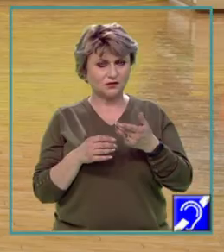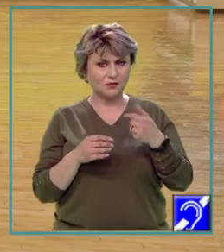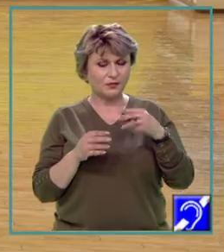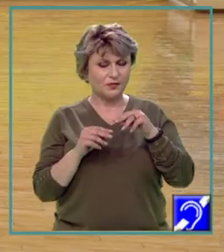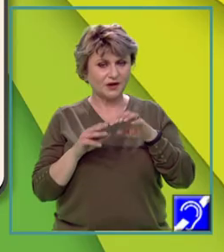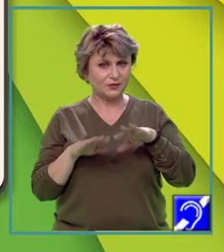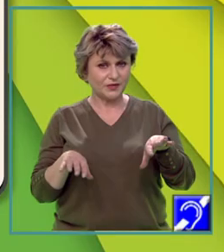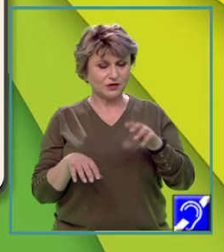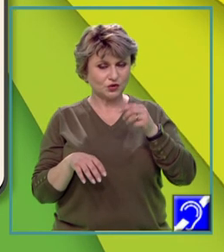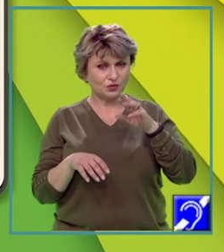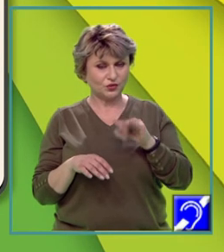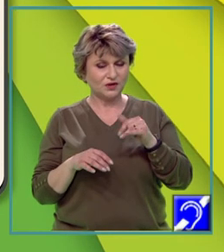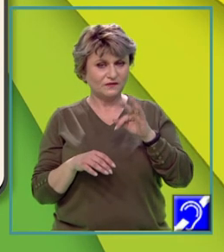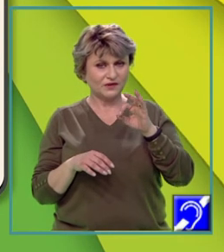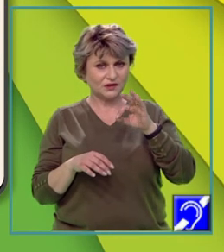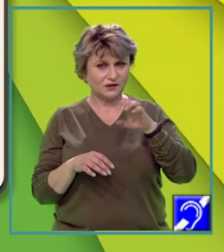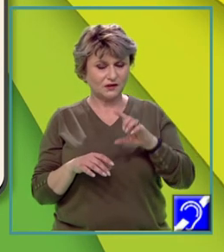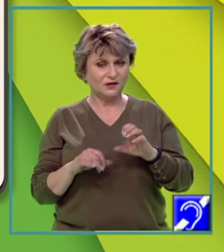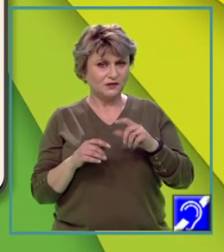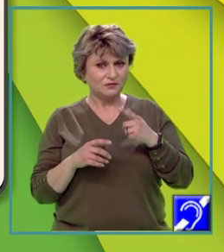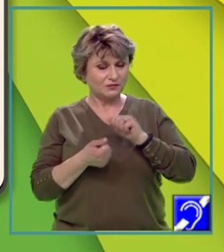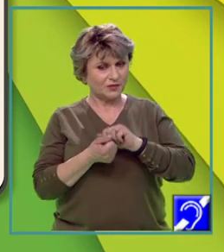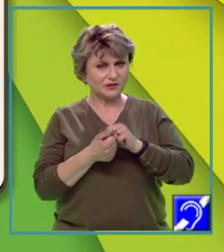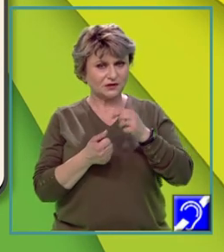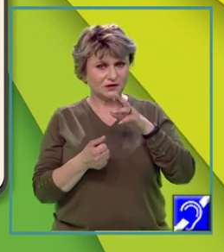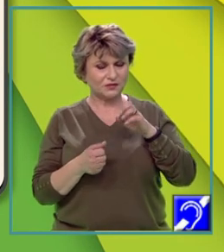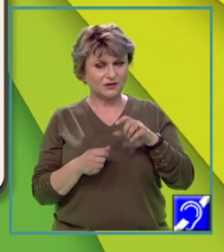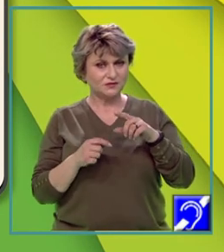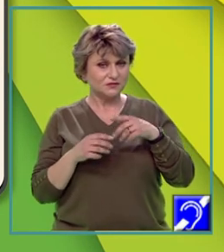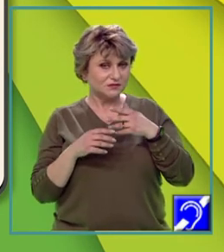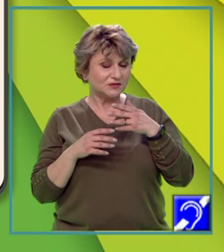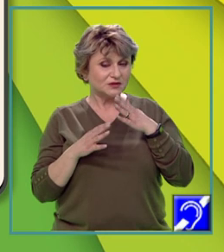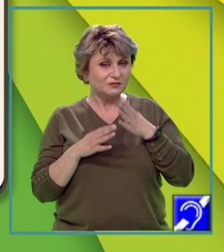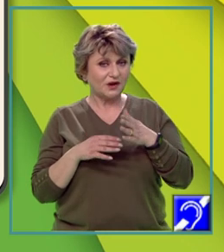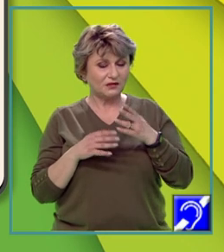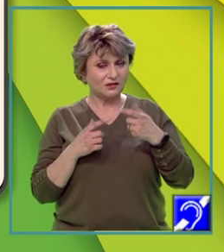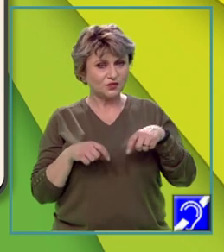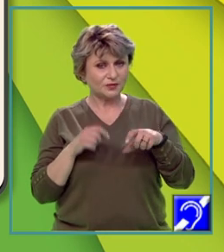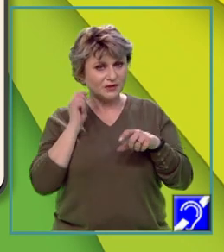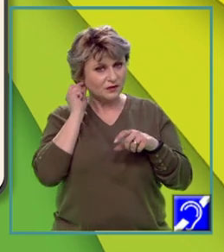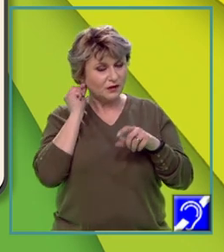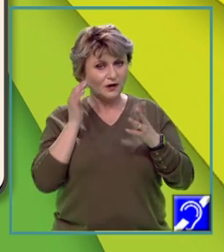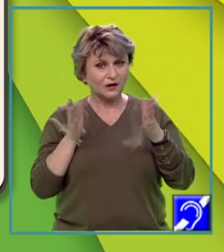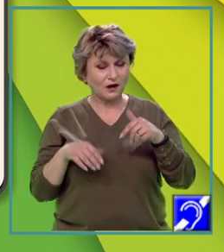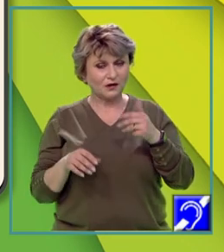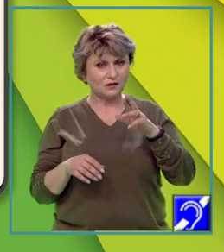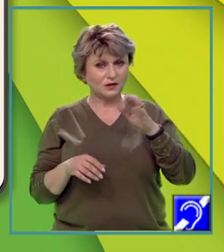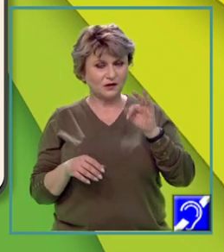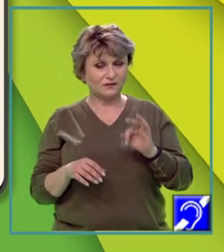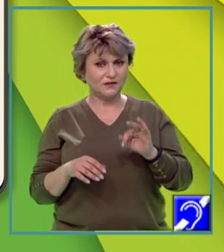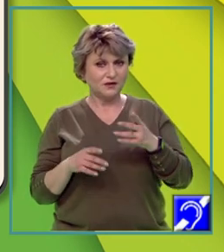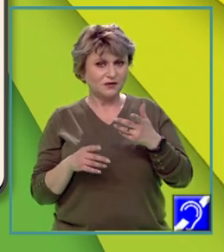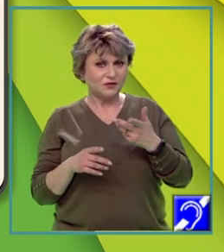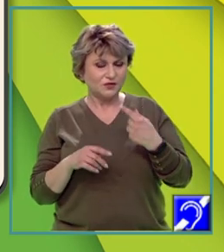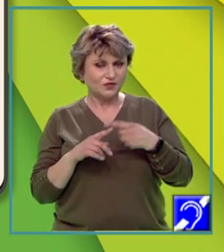câmpie cu soluri fertile, predominant terenuri arabile, spre deosebire de județul Brașov, care are un relief predominant montan,